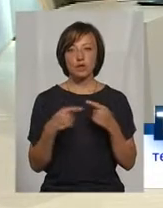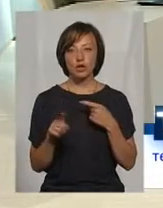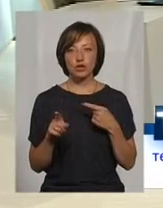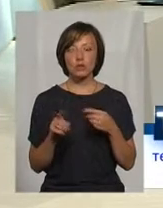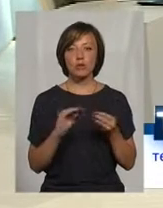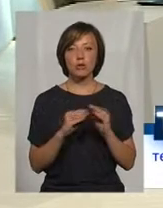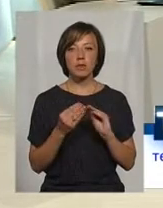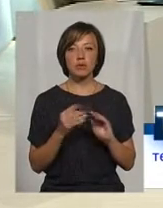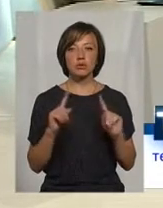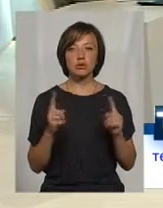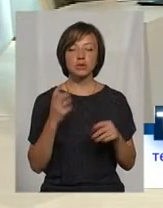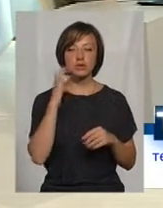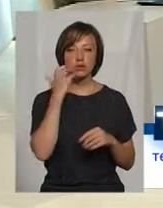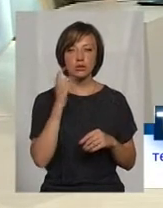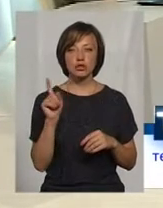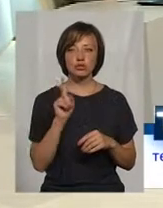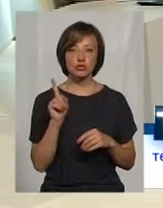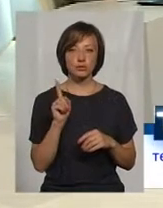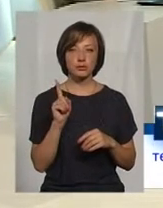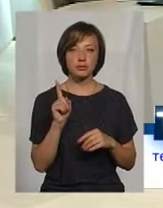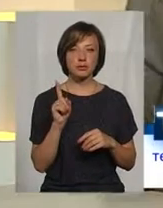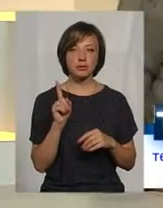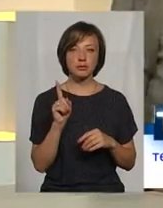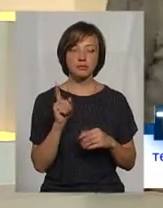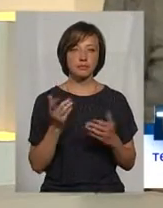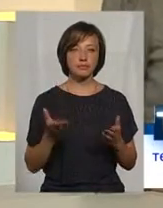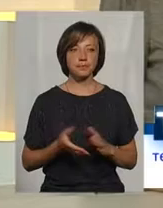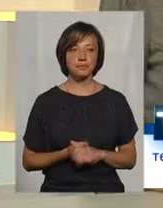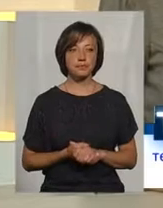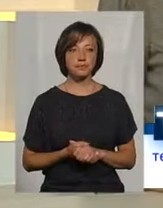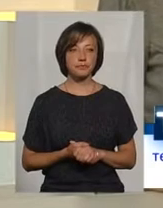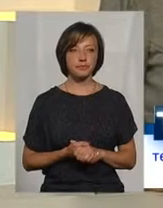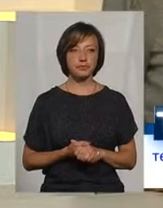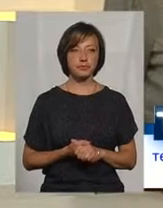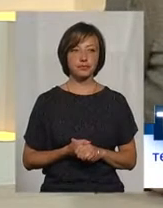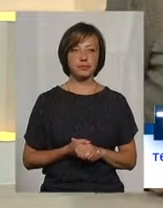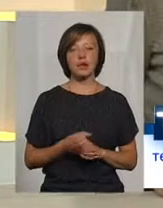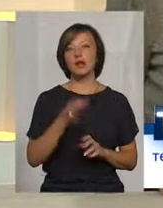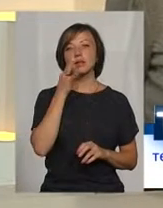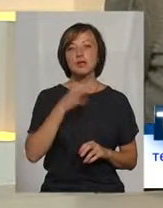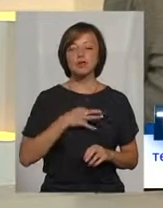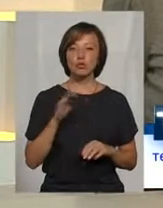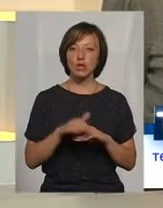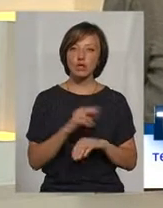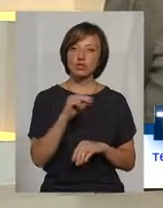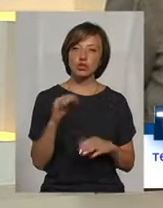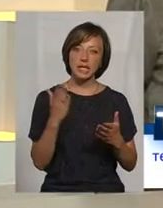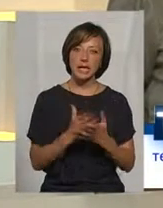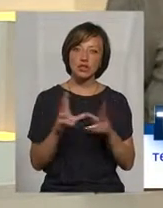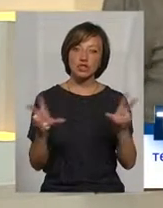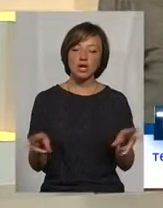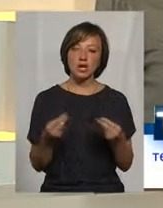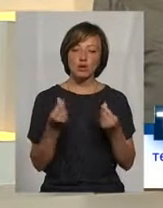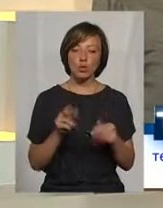що проблема дуже настільки серйозна, що... Скажіть, будь ласка, чи є шанс, що ті кошти, які